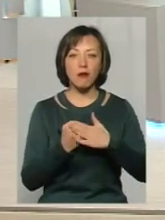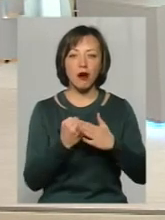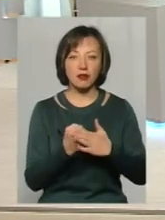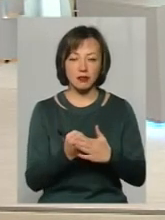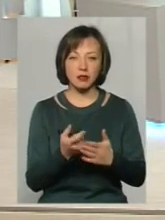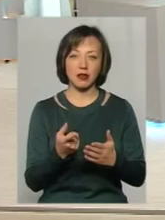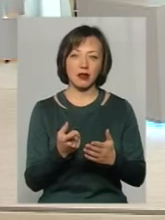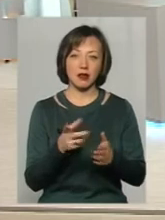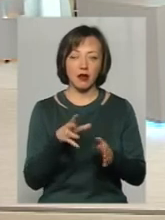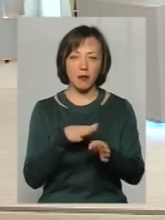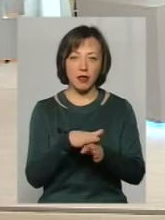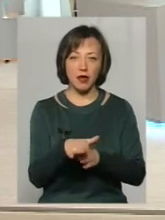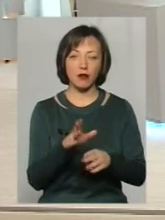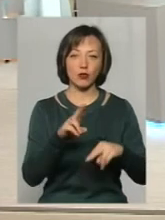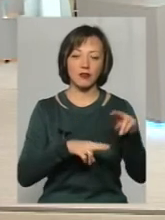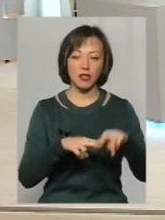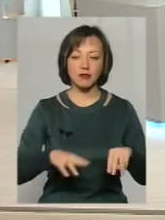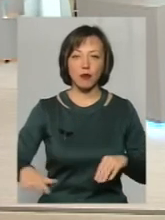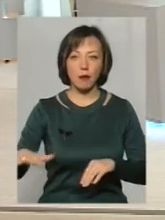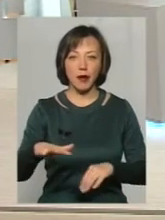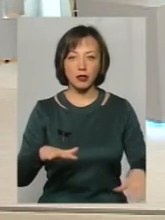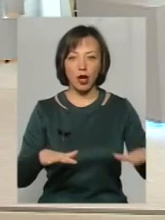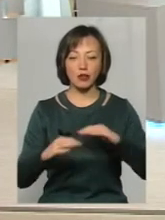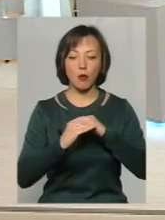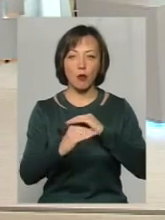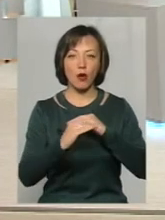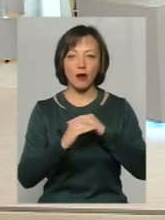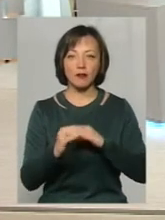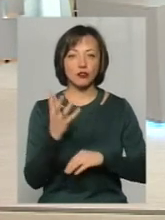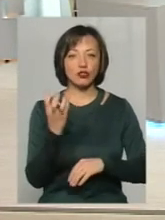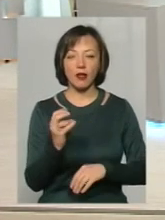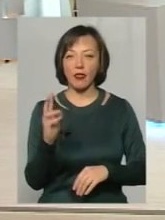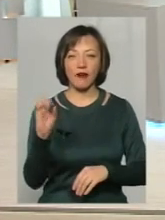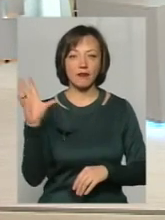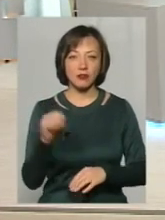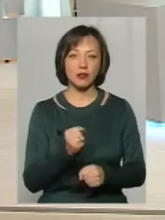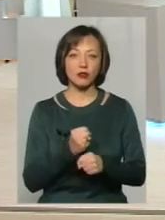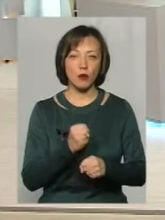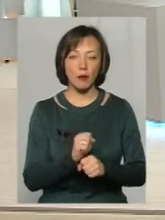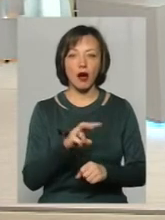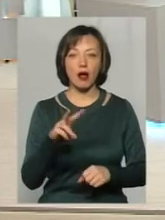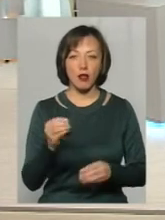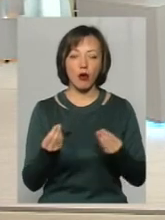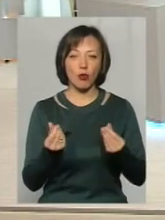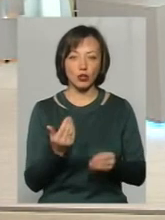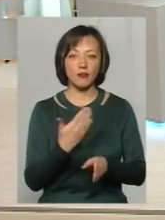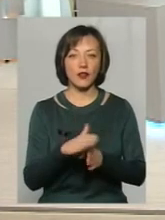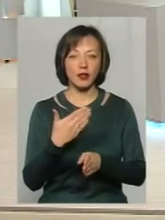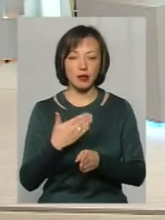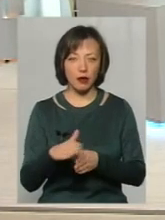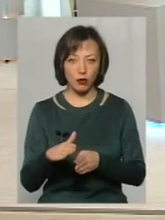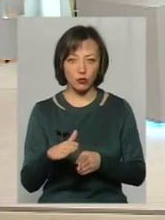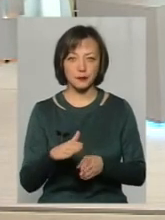в капітальні вкладення, це будівництво майданчиків, полів. Не все ще, скажімо, зроблено, але кошти виділяються.